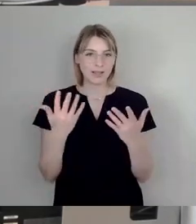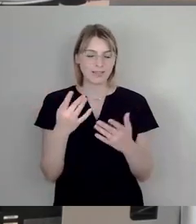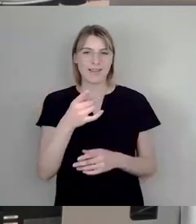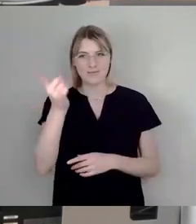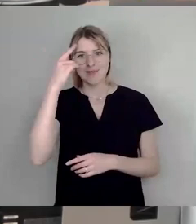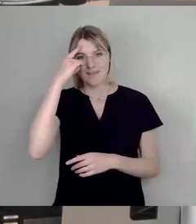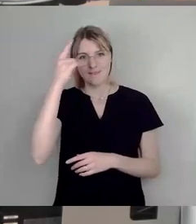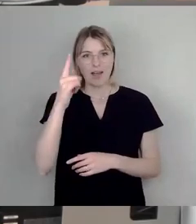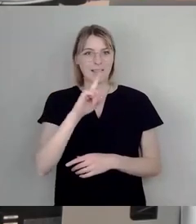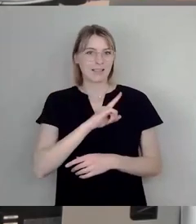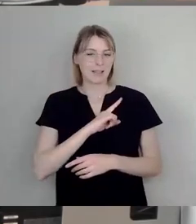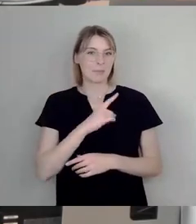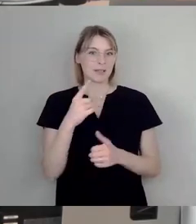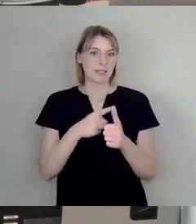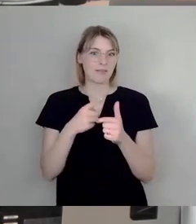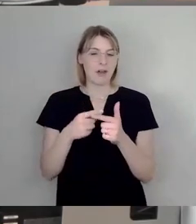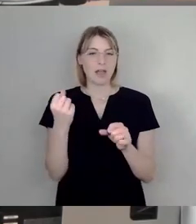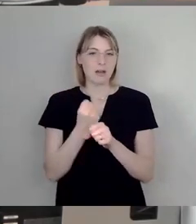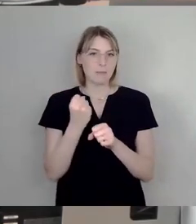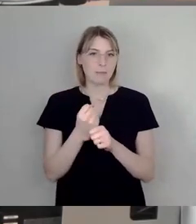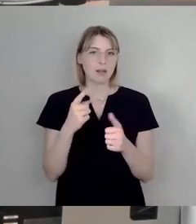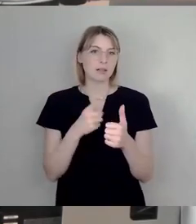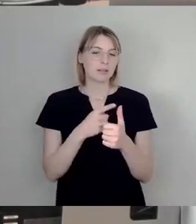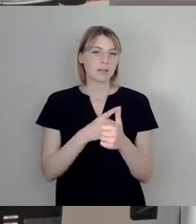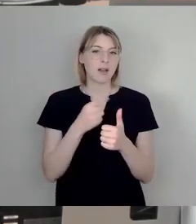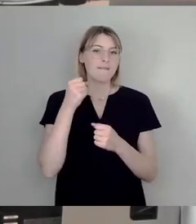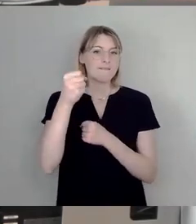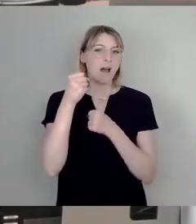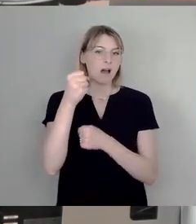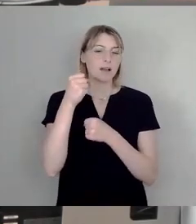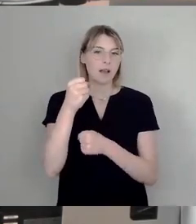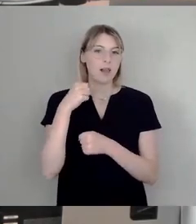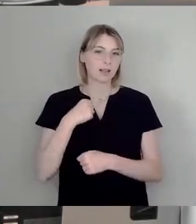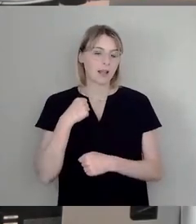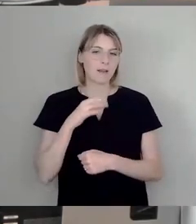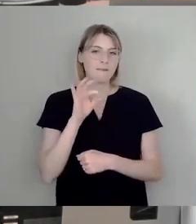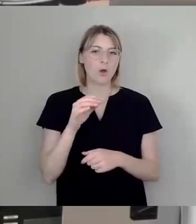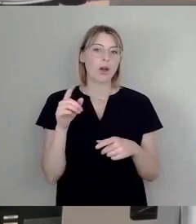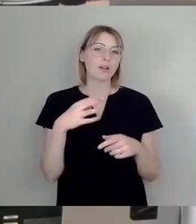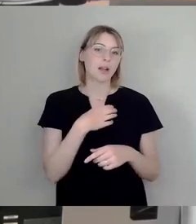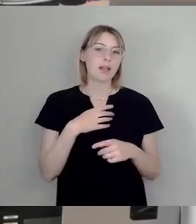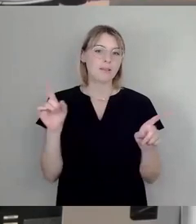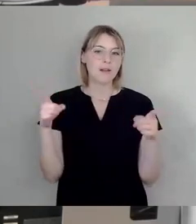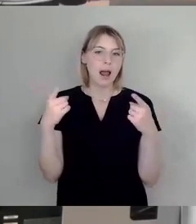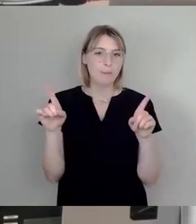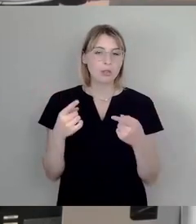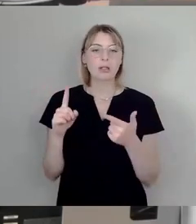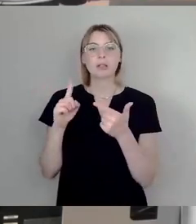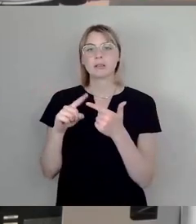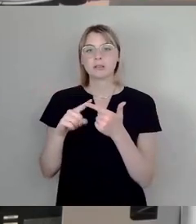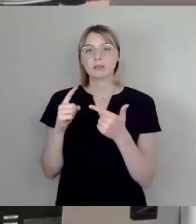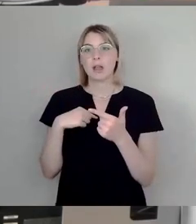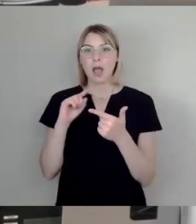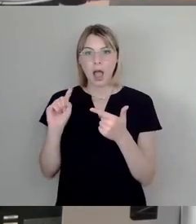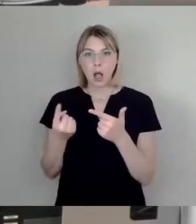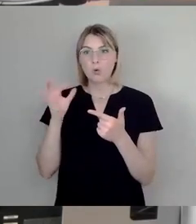Tätigkeit. Das eine ist, ich bin die Fackelträgerin für die Dresdner Philharmonie, aber das andere ist, dass ich die Fackelträgerin für dieses